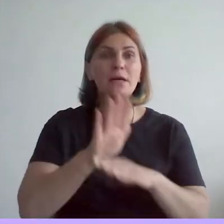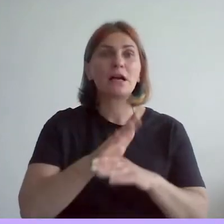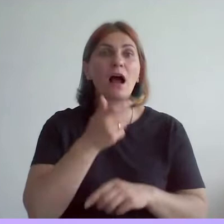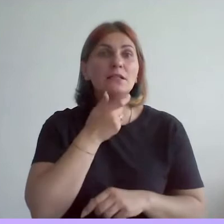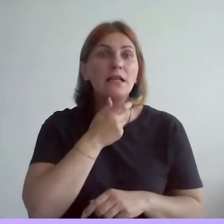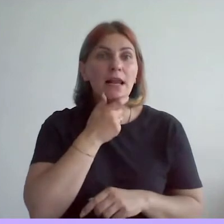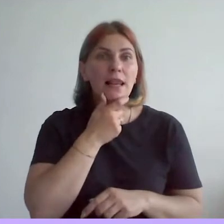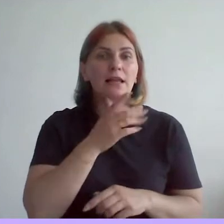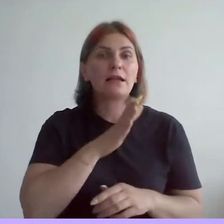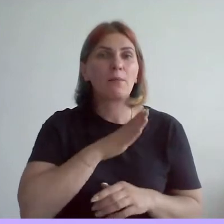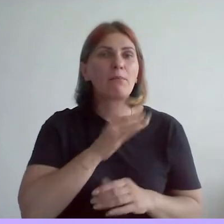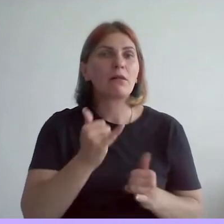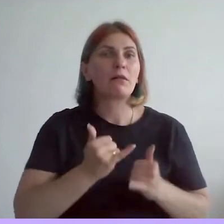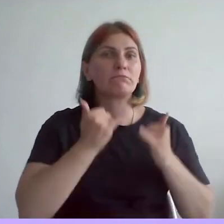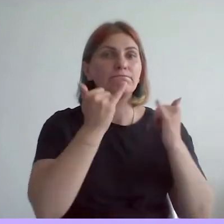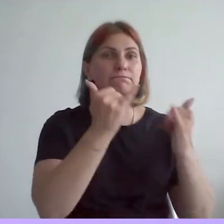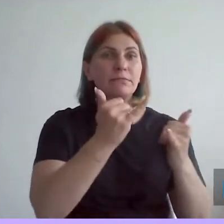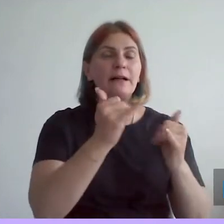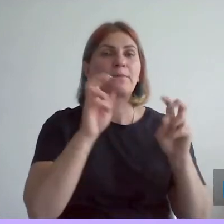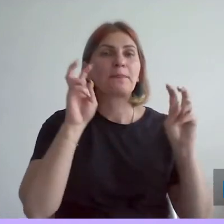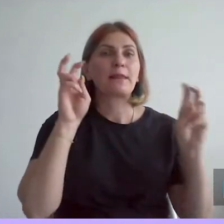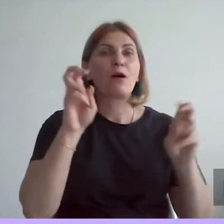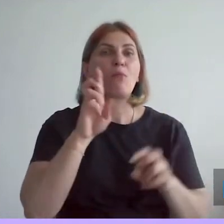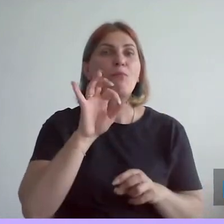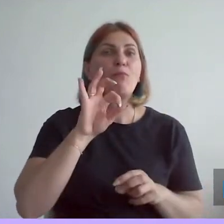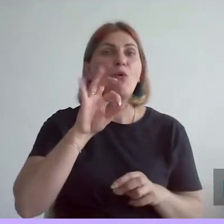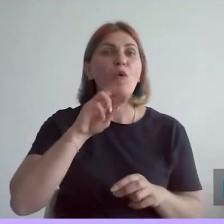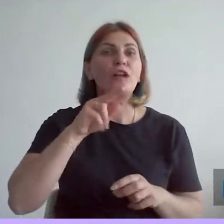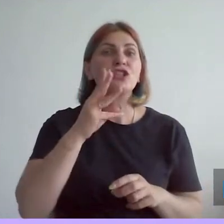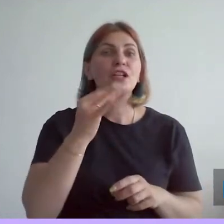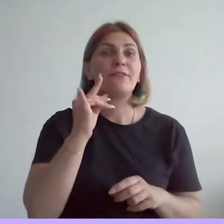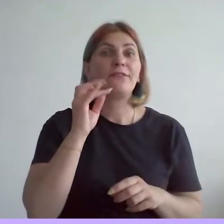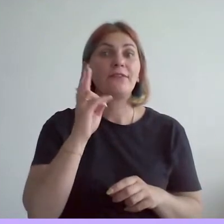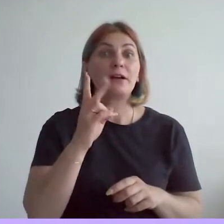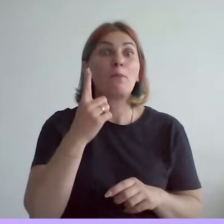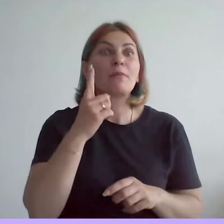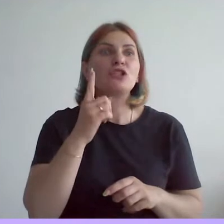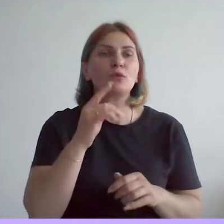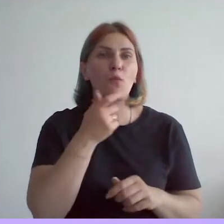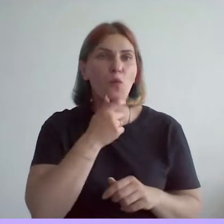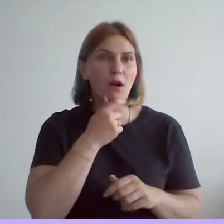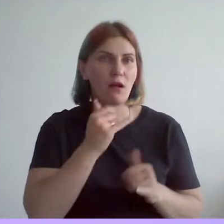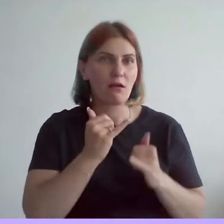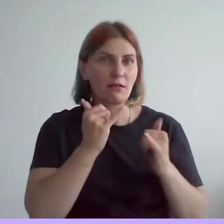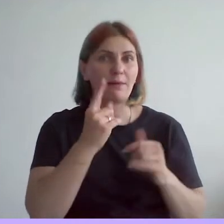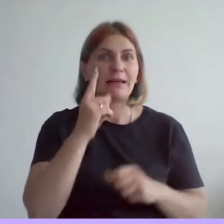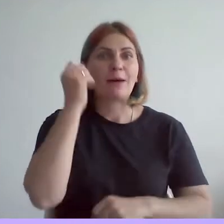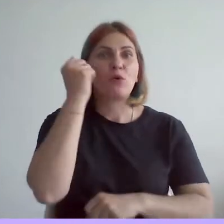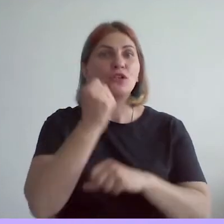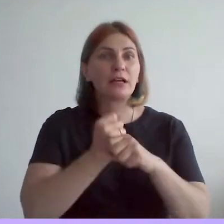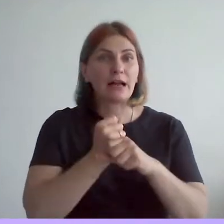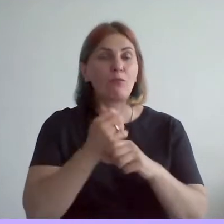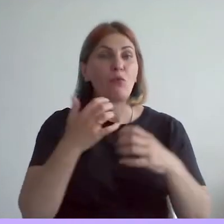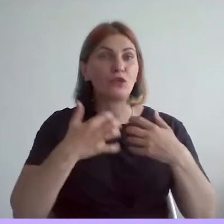присвоено имя «Большевик». Почему именно именным указом Ленина? Потому что рабочие фабрики,